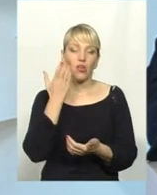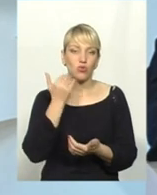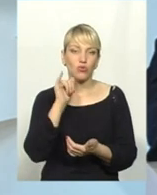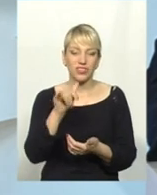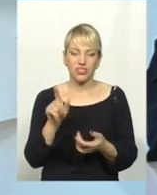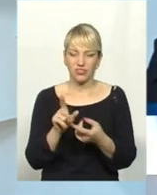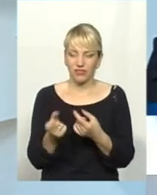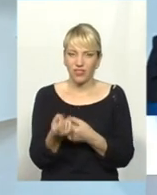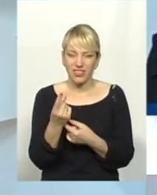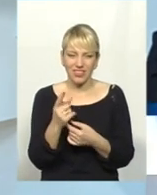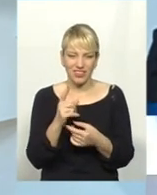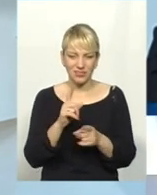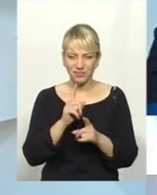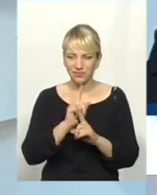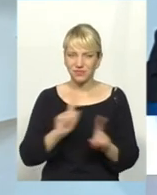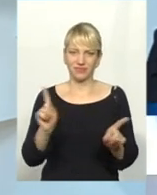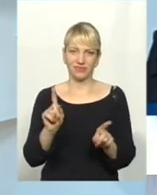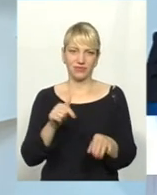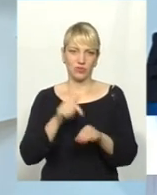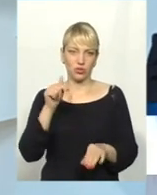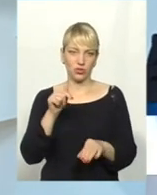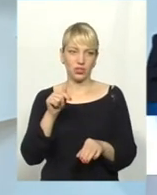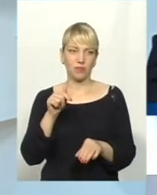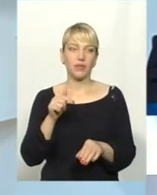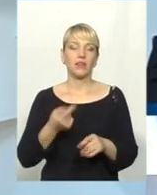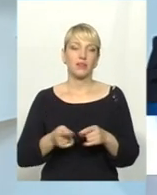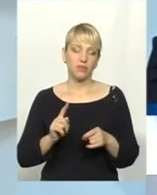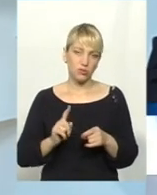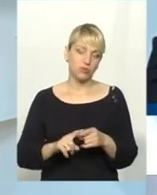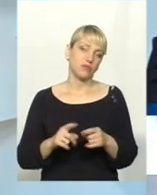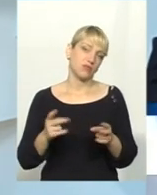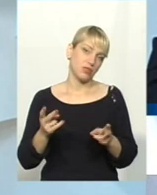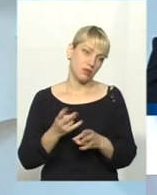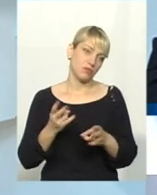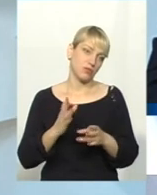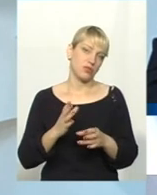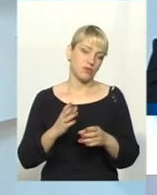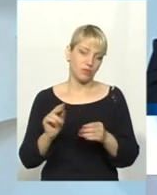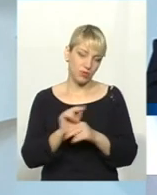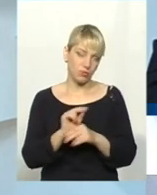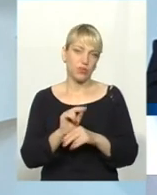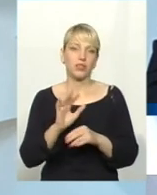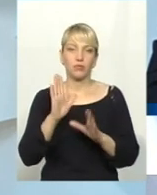суб'єктивні відчуття в цьому апараті, тоді ви будете щасливі і здорові.